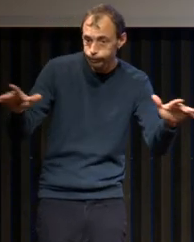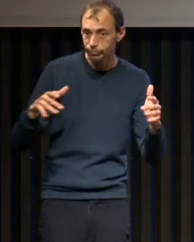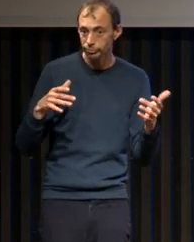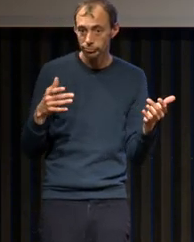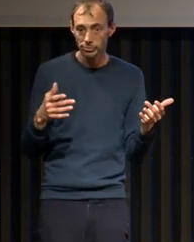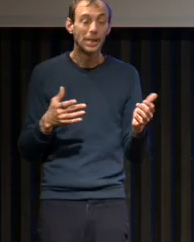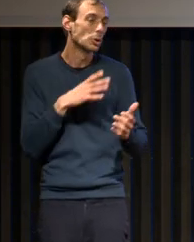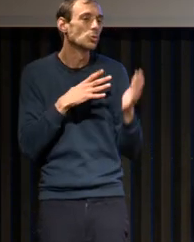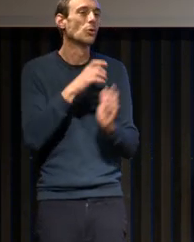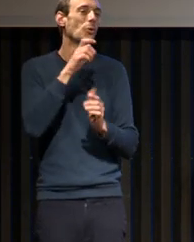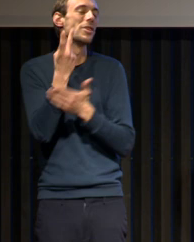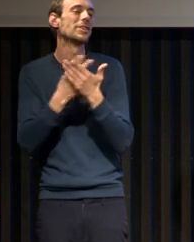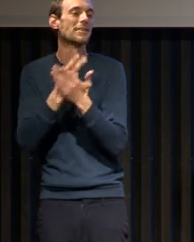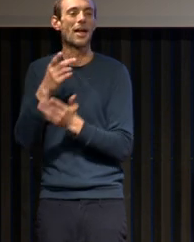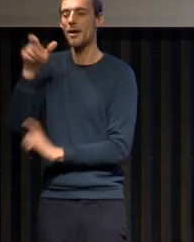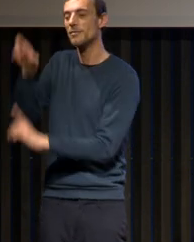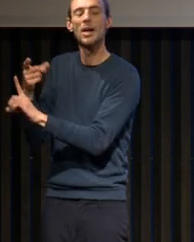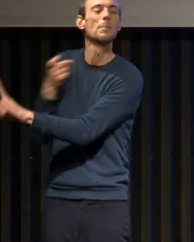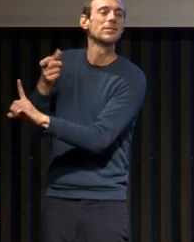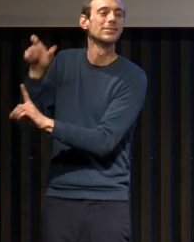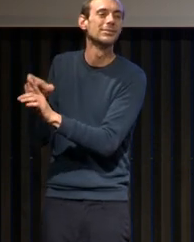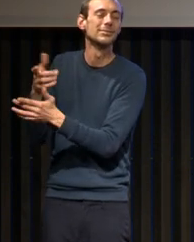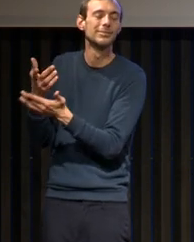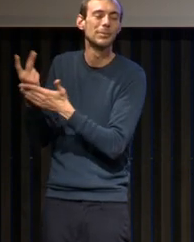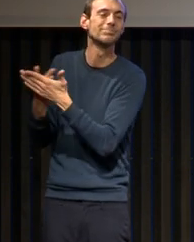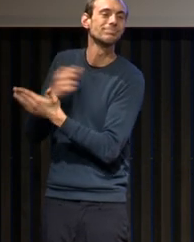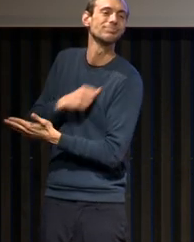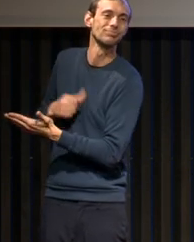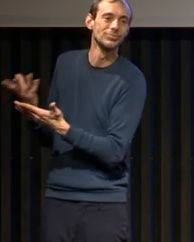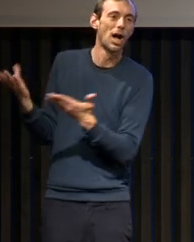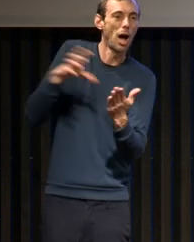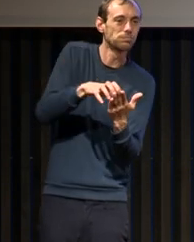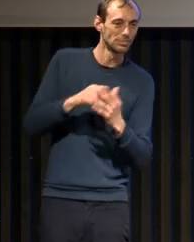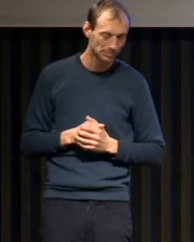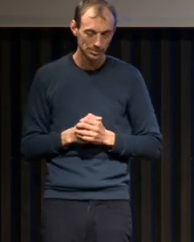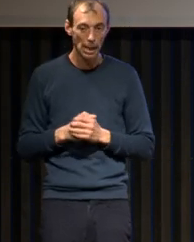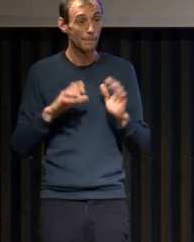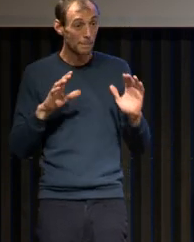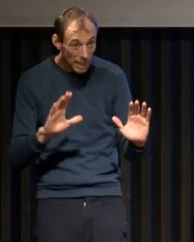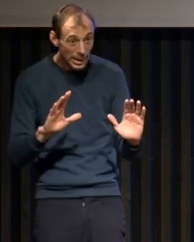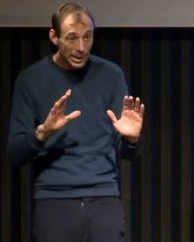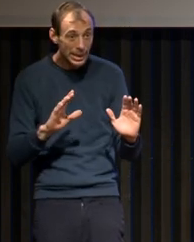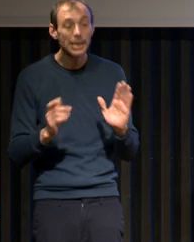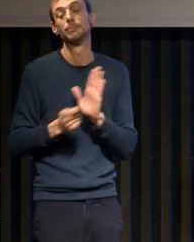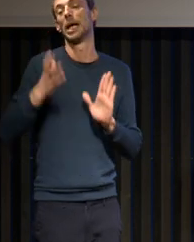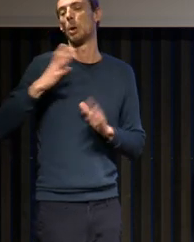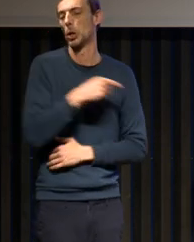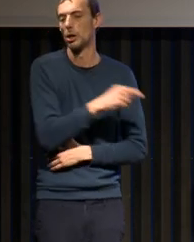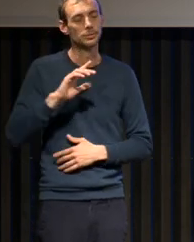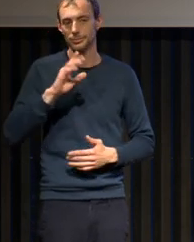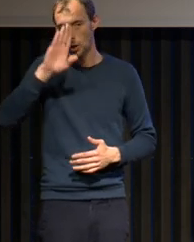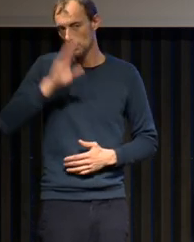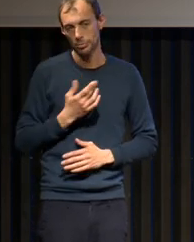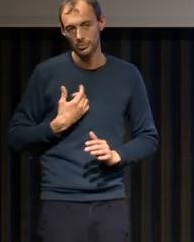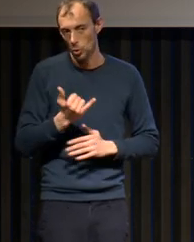Mais, mais, ces pneumologues font fausse route. Ils vont aller chercher, comme cause de ce syndrome de Pickwick,